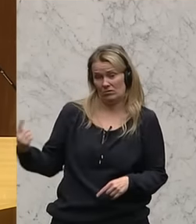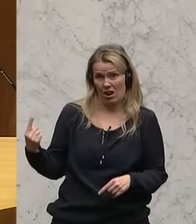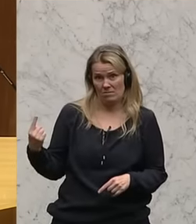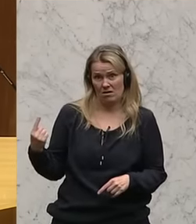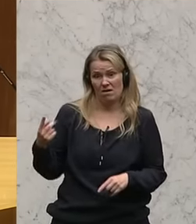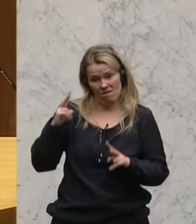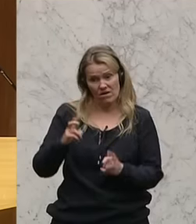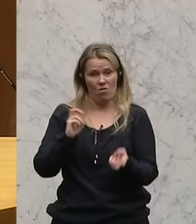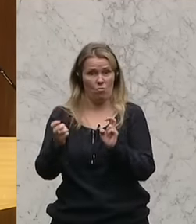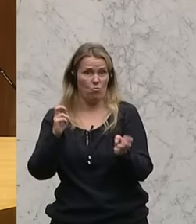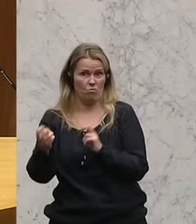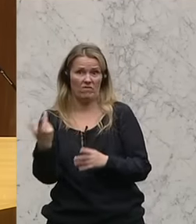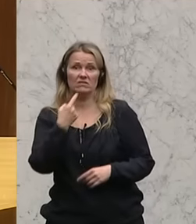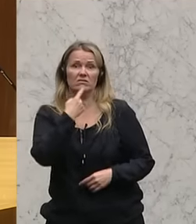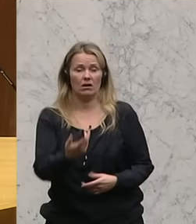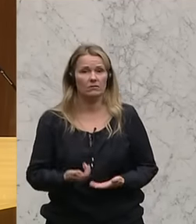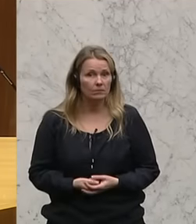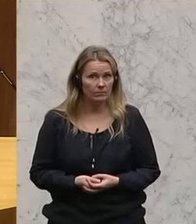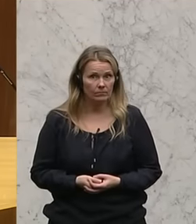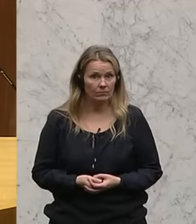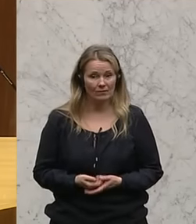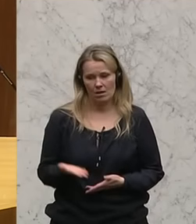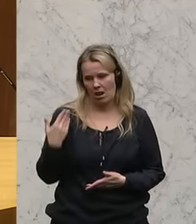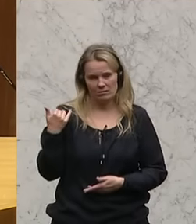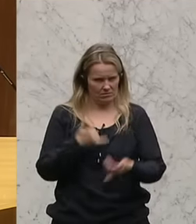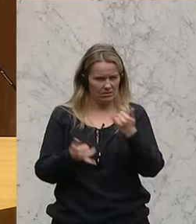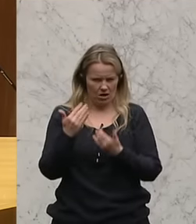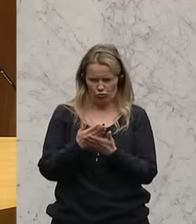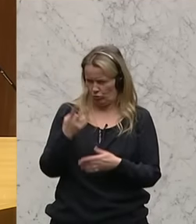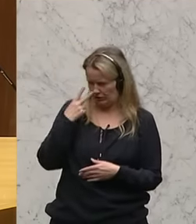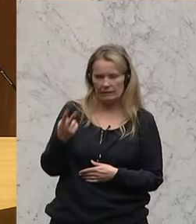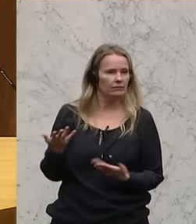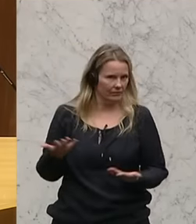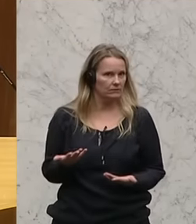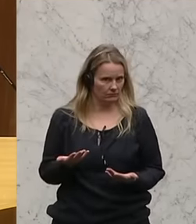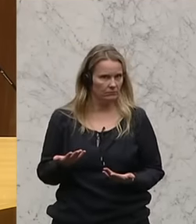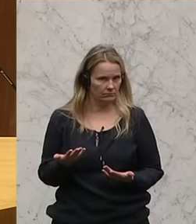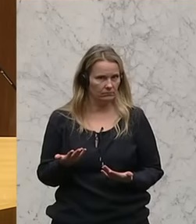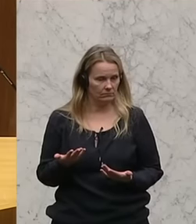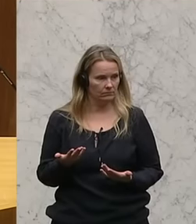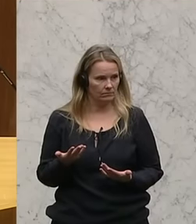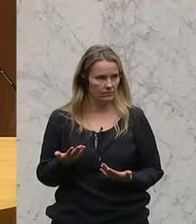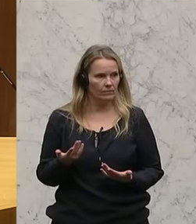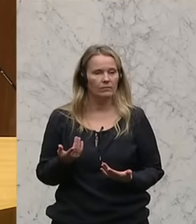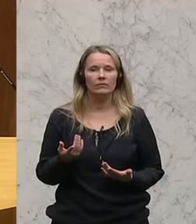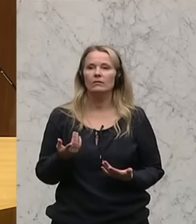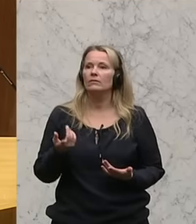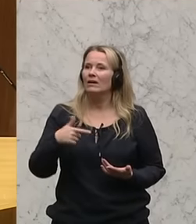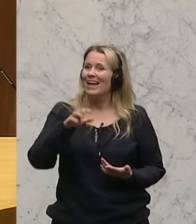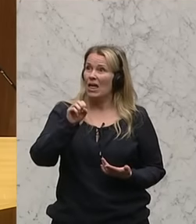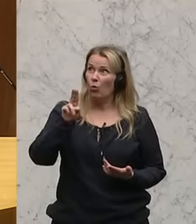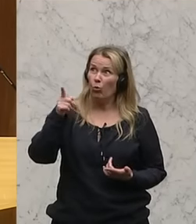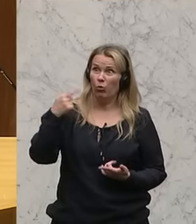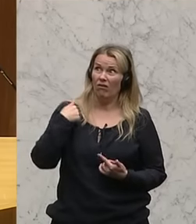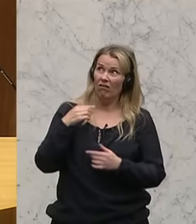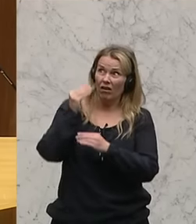Worten Daten folgen zu lassen. Wenn wir eines aus den letzten Jahren wohl gelernt haben, dann, dass wir, wenn wir uns auf die EU